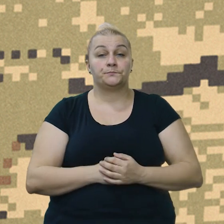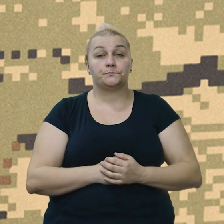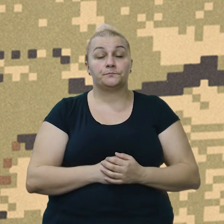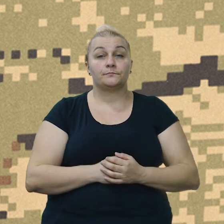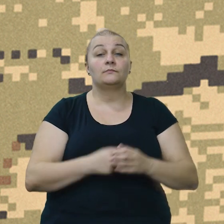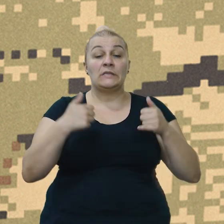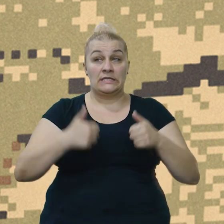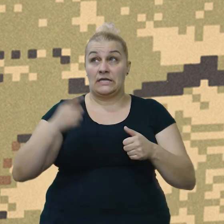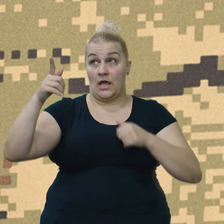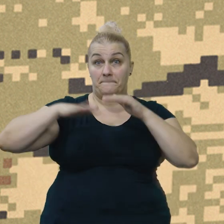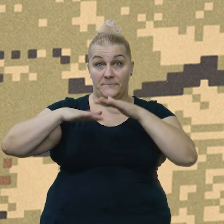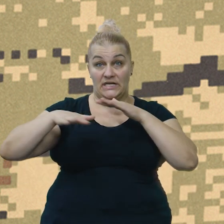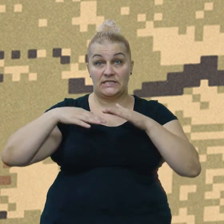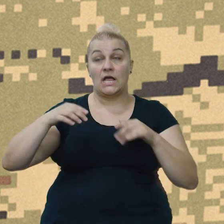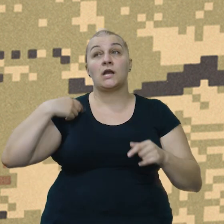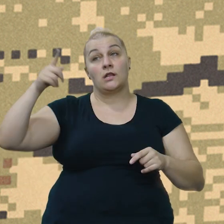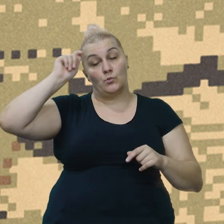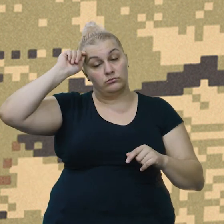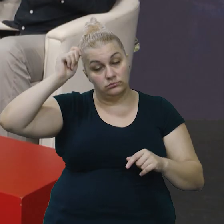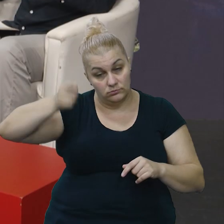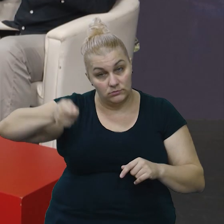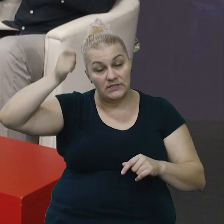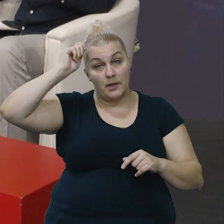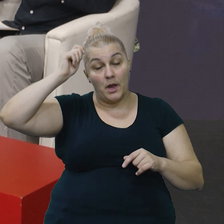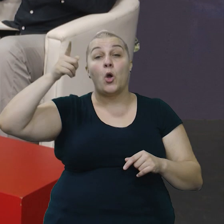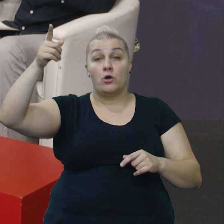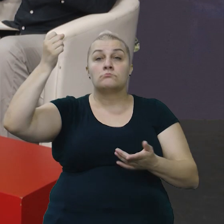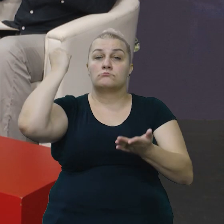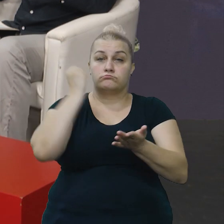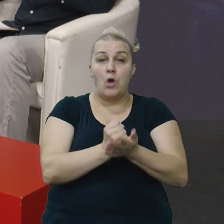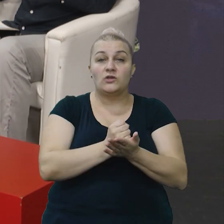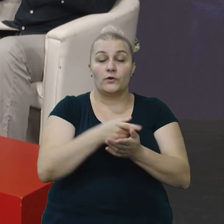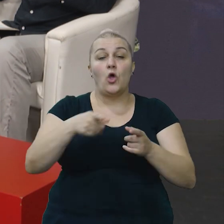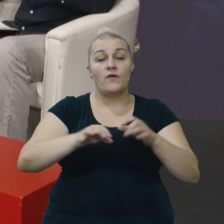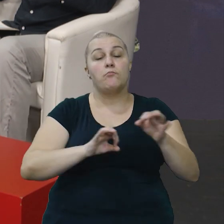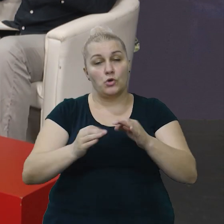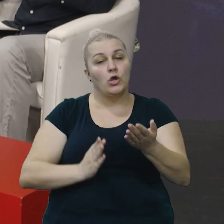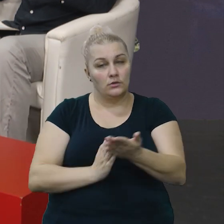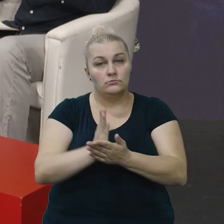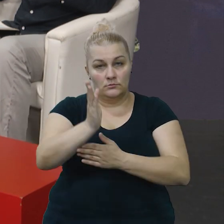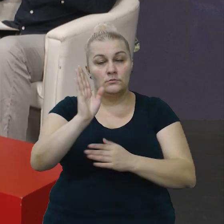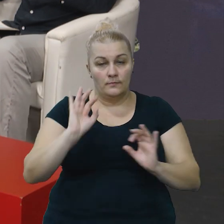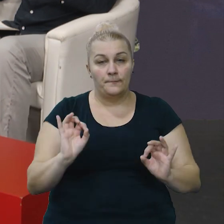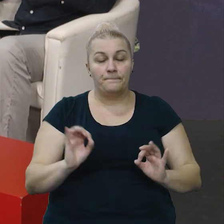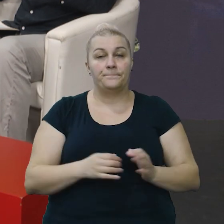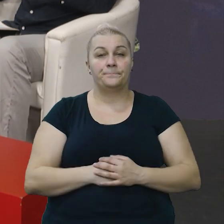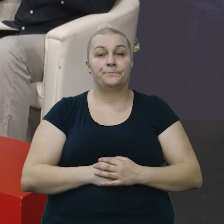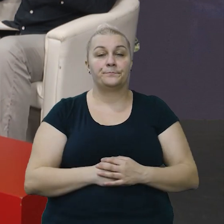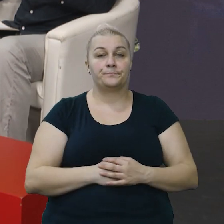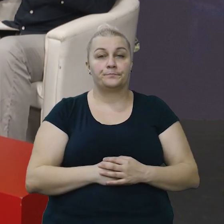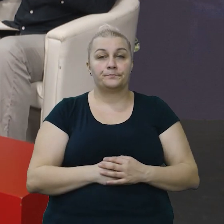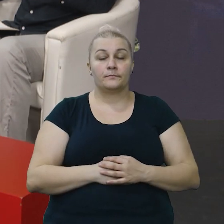sadašnji ministar kojemu skidam kapu, da će to, taj projekt kad ići dalje, da teče,